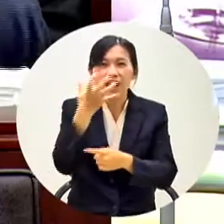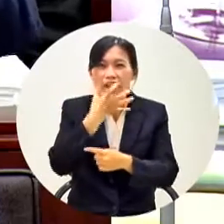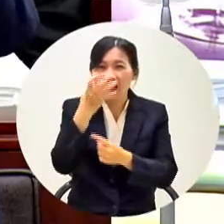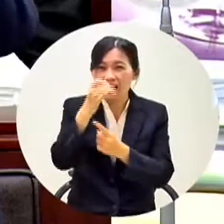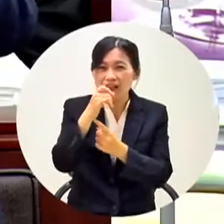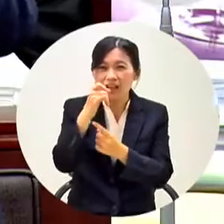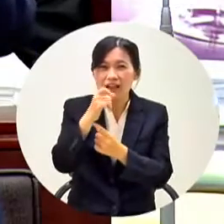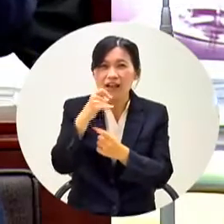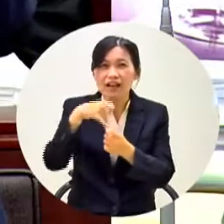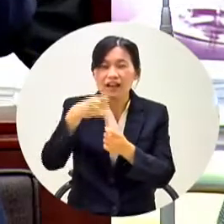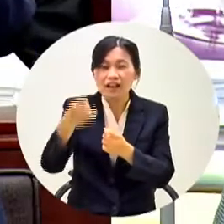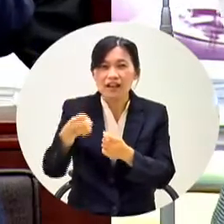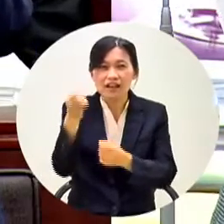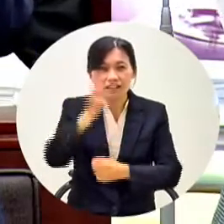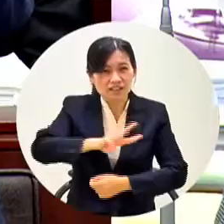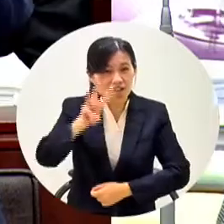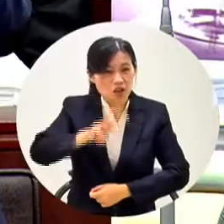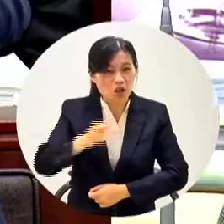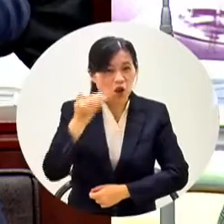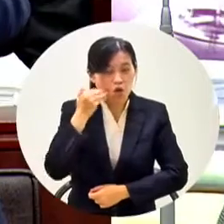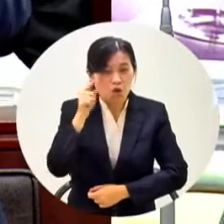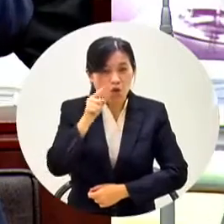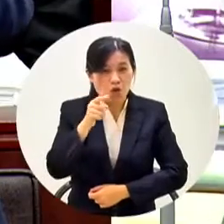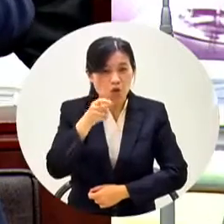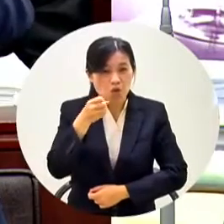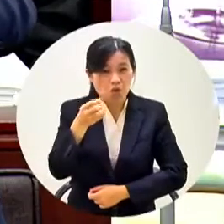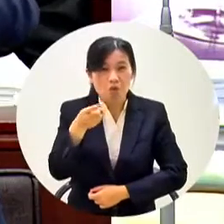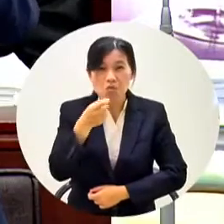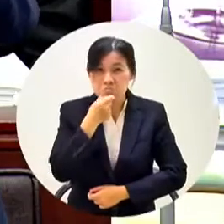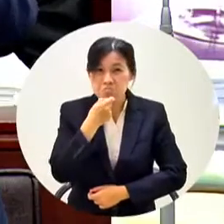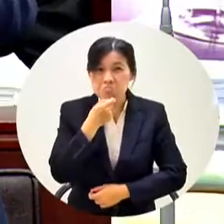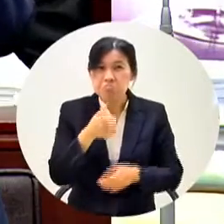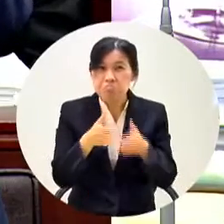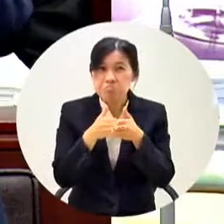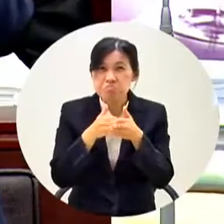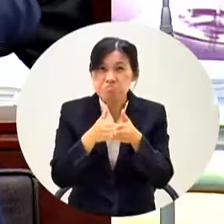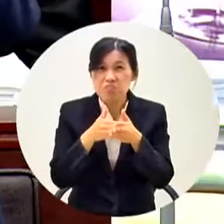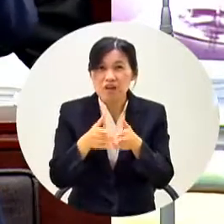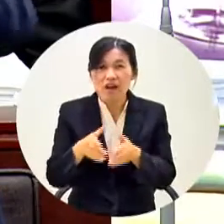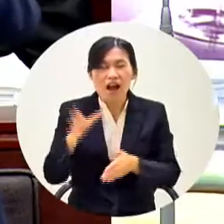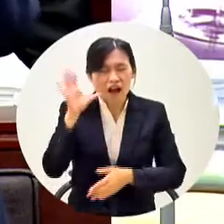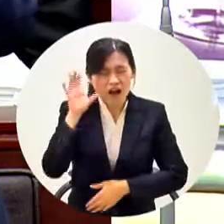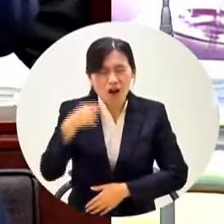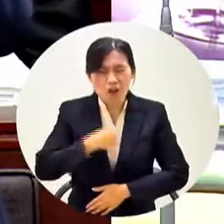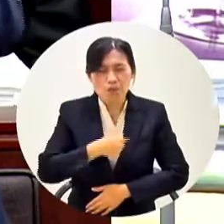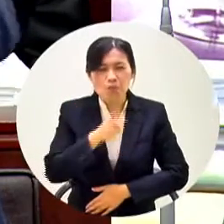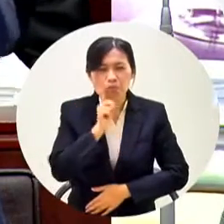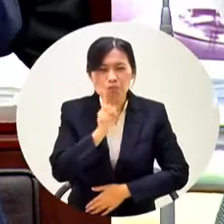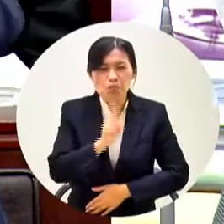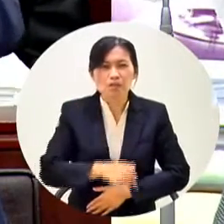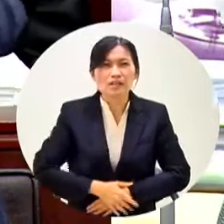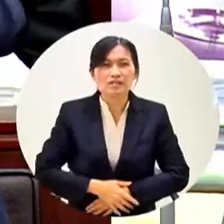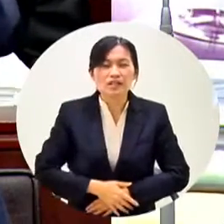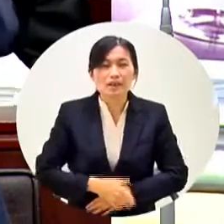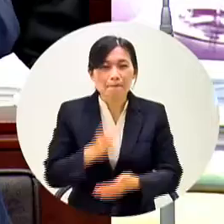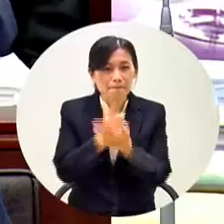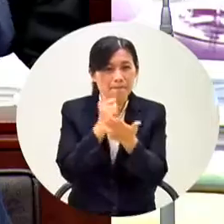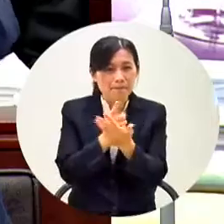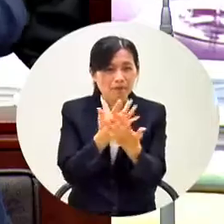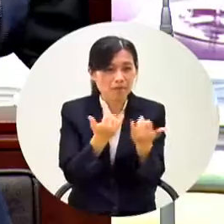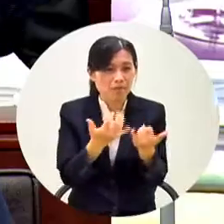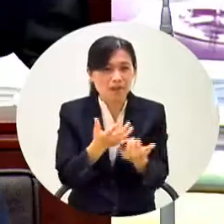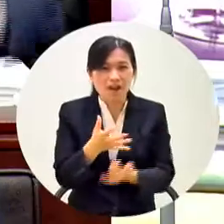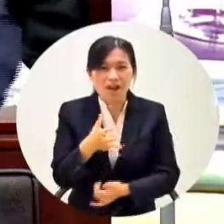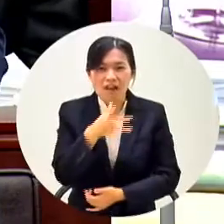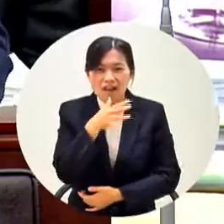千萬可以朗朗上口你會願意辦你不要決定今天講完聽我講完當然啊我就是說要如果真的做到那